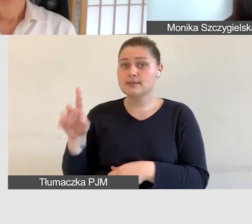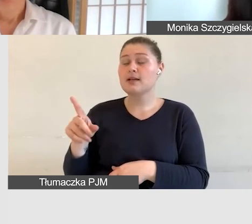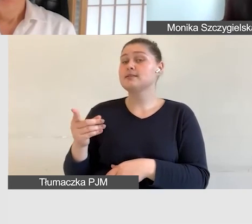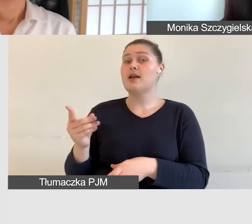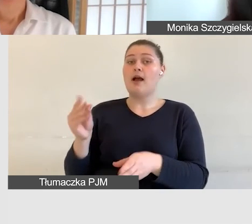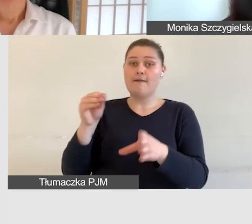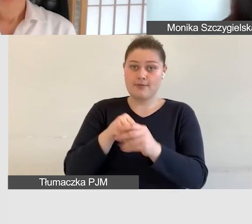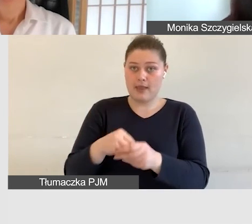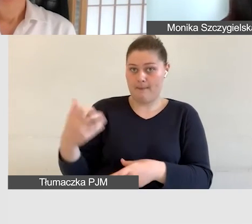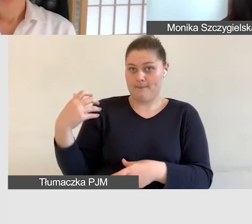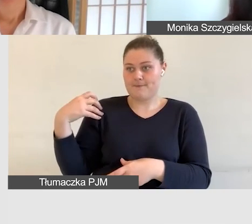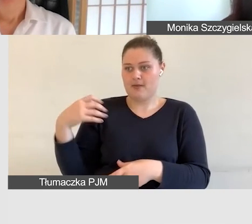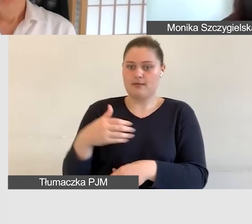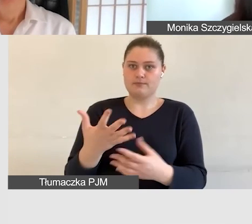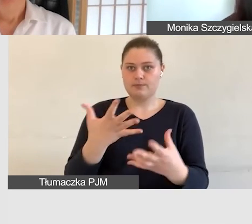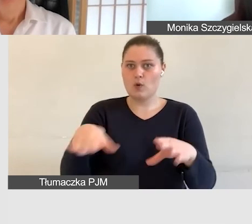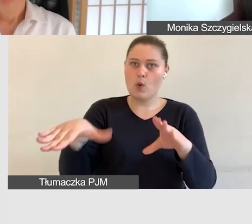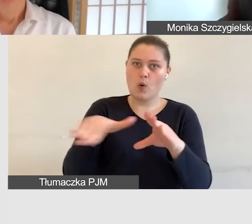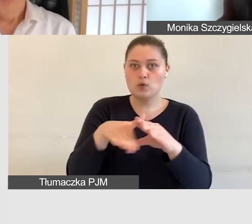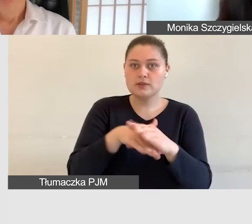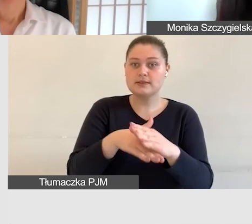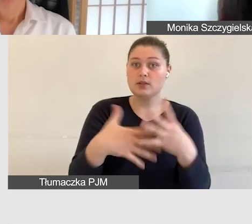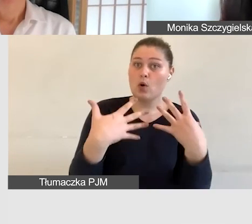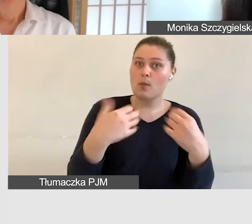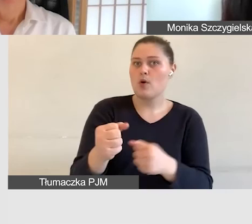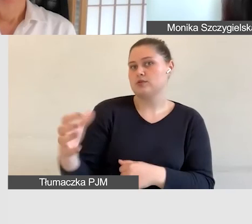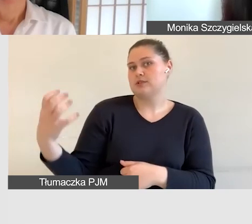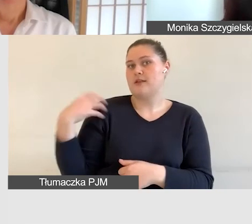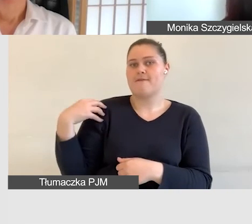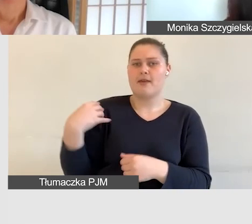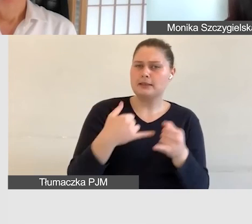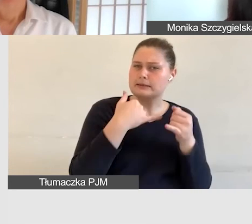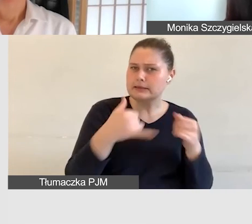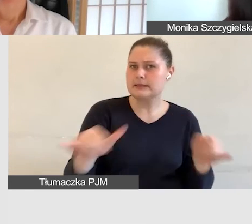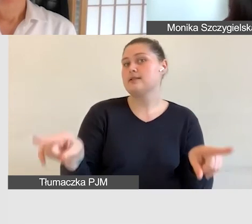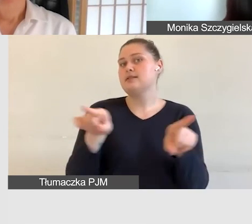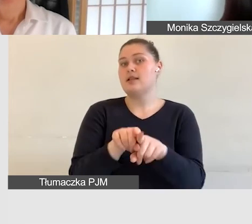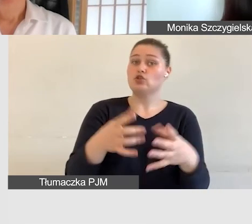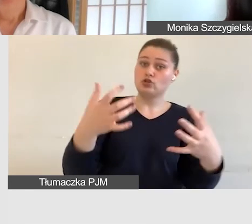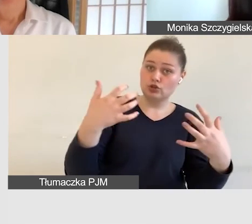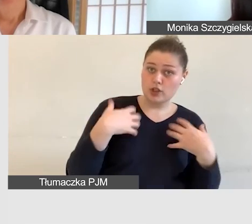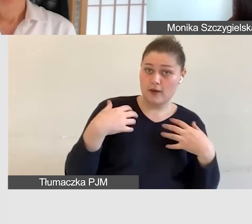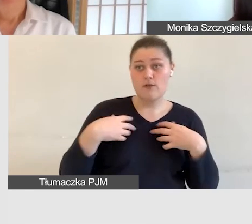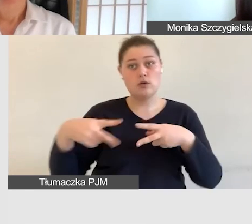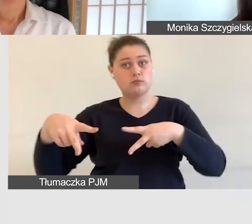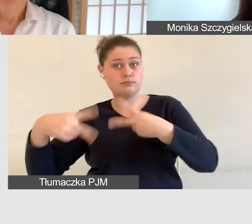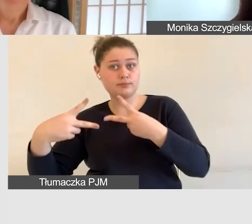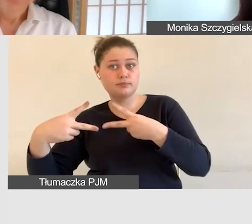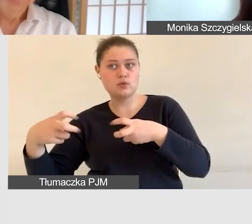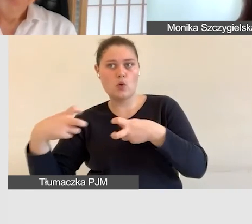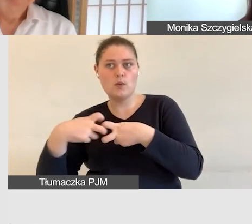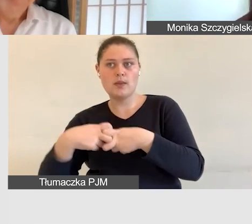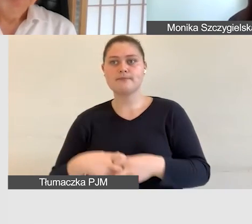stacjonarnie jak i online ja z perspektywy wykładowcy akademickiego